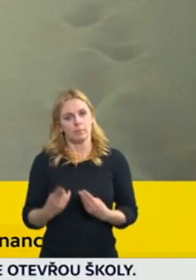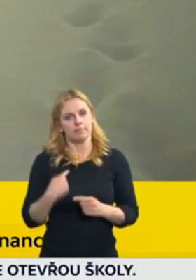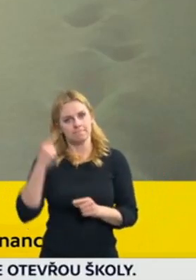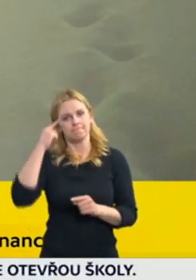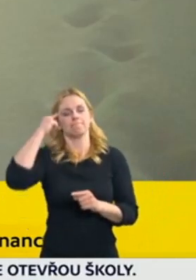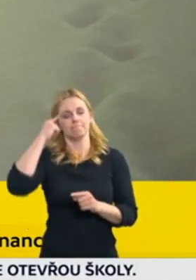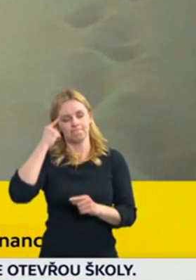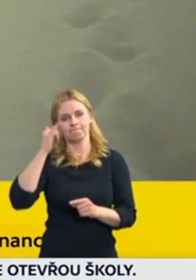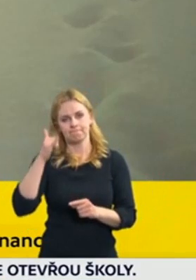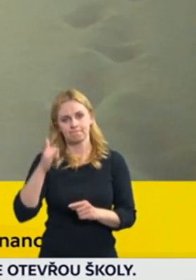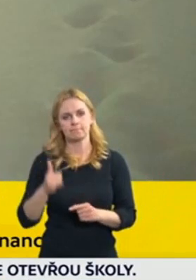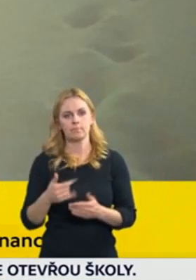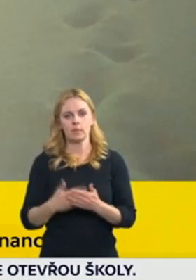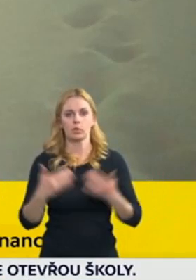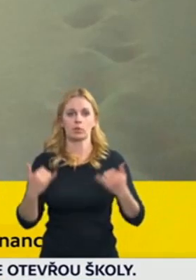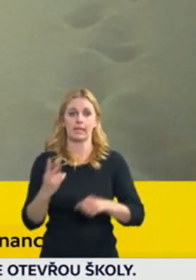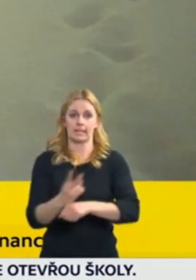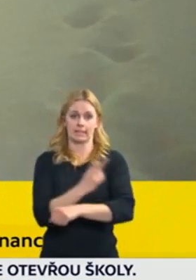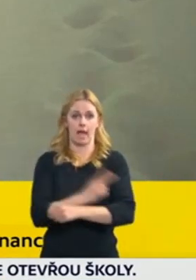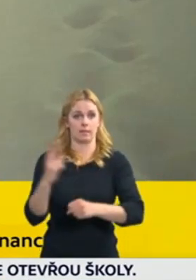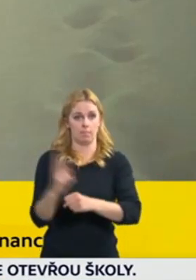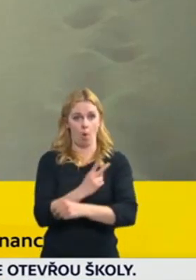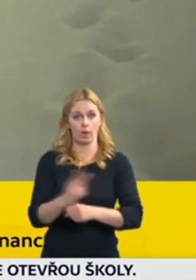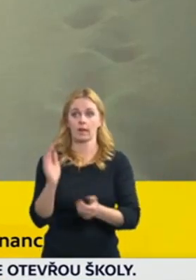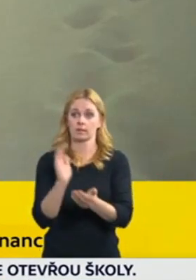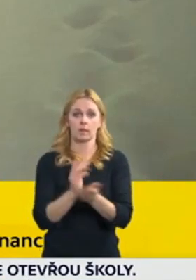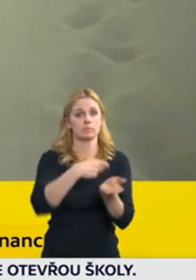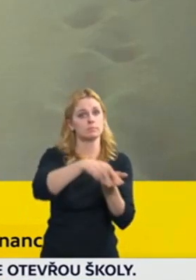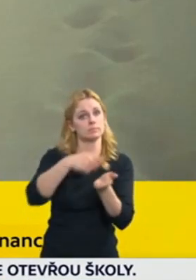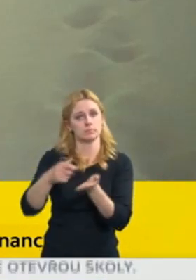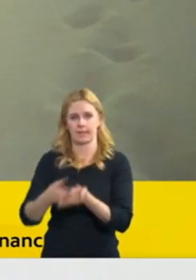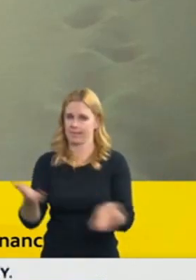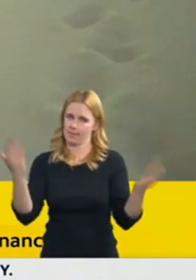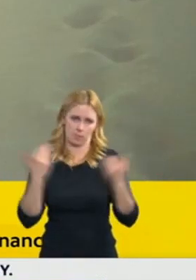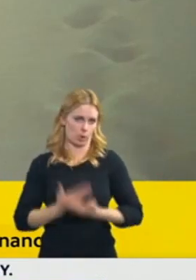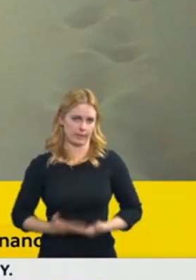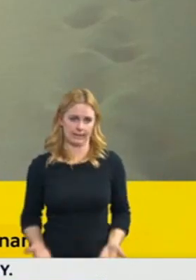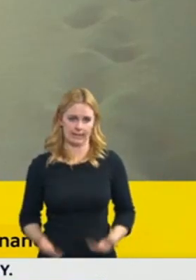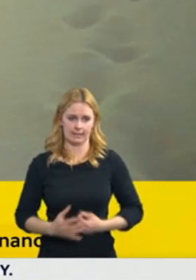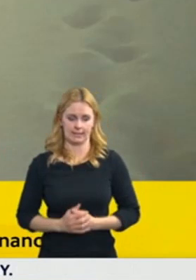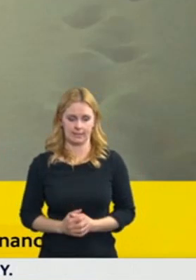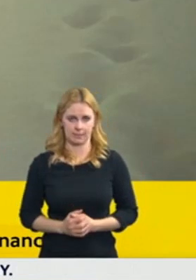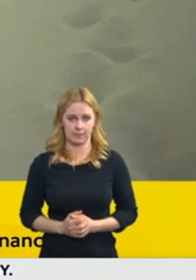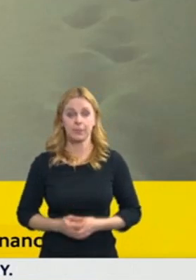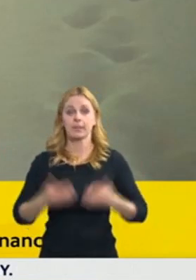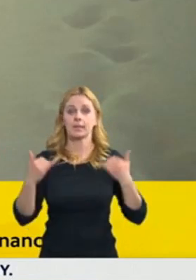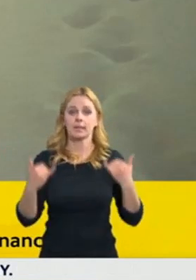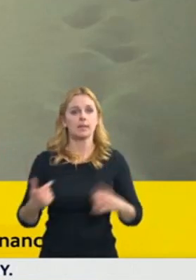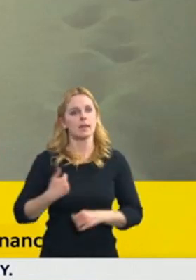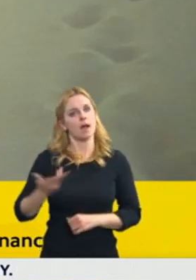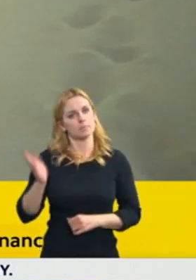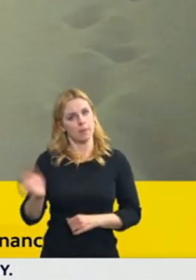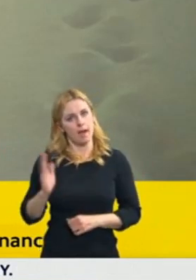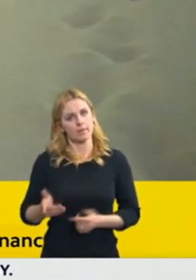ze státní pokladny zatím nebylo nic zaplaceno. Nicméně já jako správkyně státní kasy